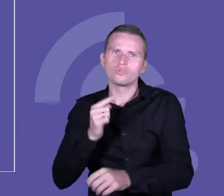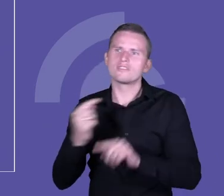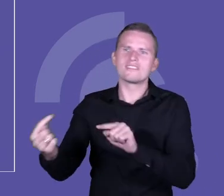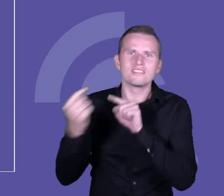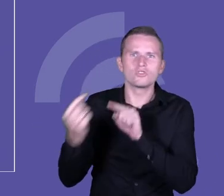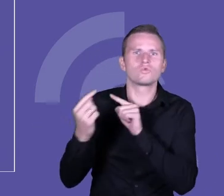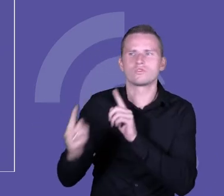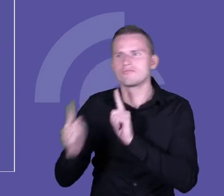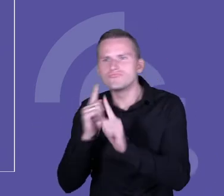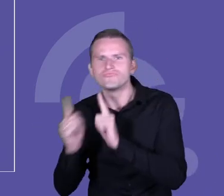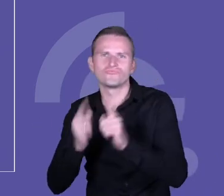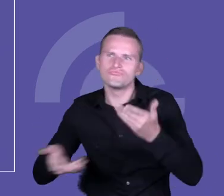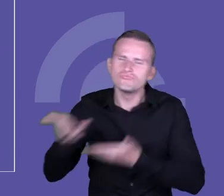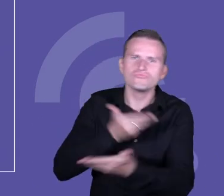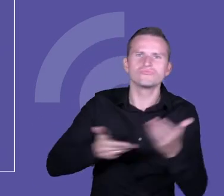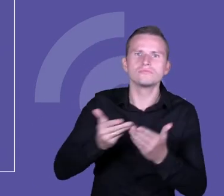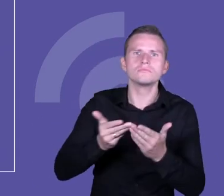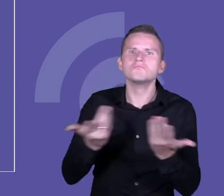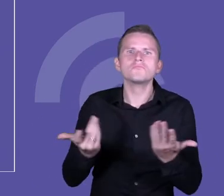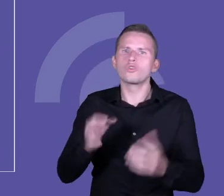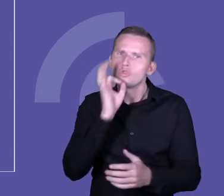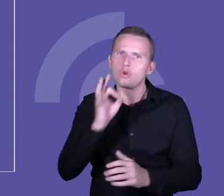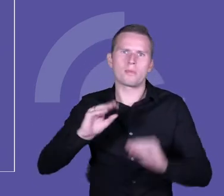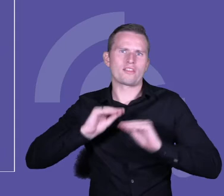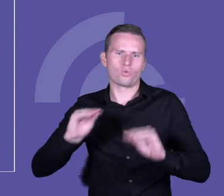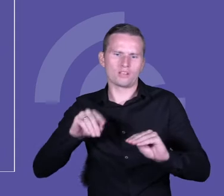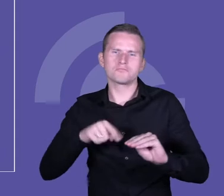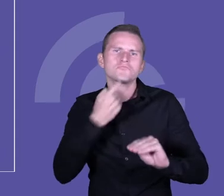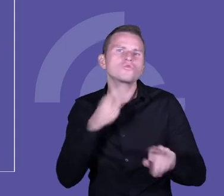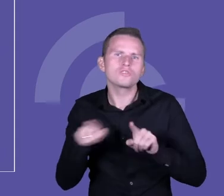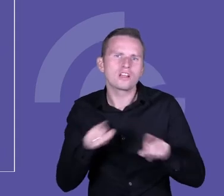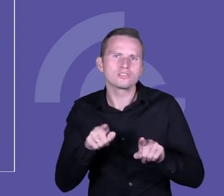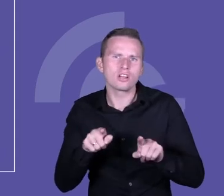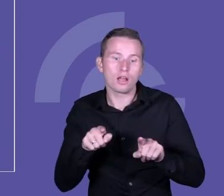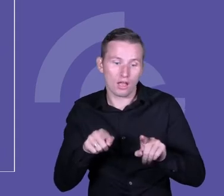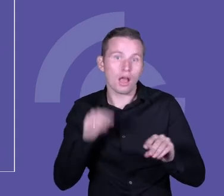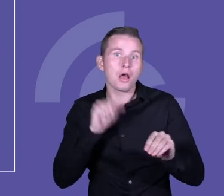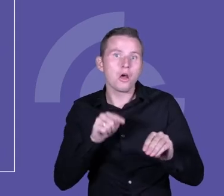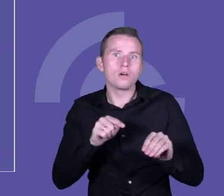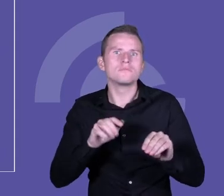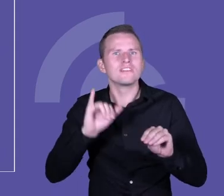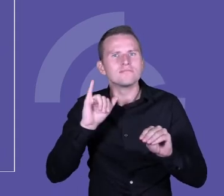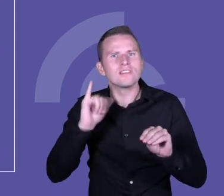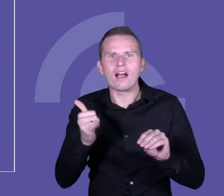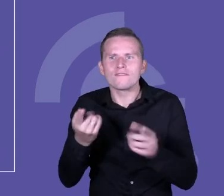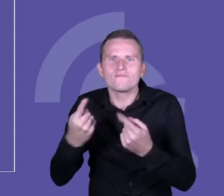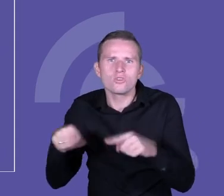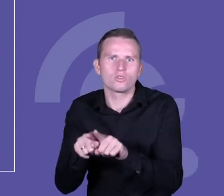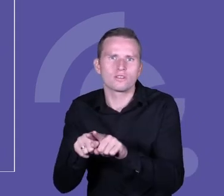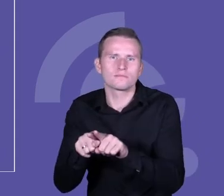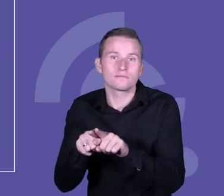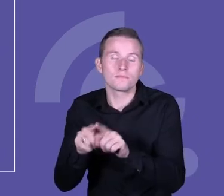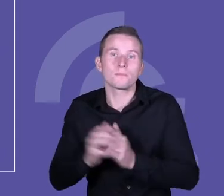co dla nas oznacza dobra edukacja i jak my chcemy to robić. Dzięki doświadczeniu Szkoły dla